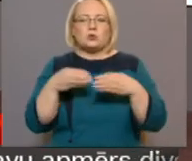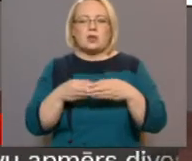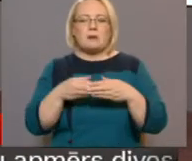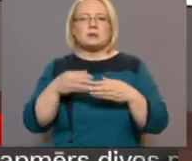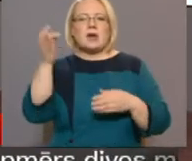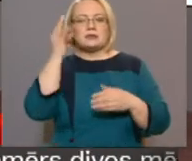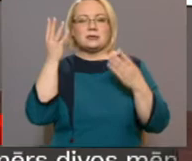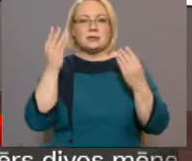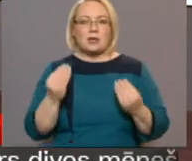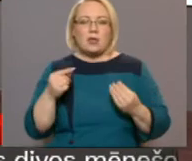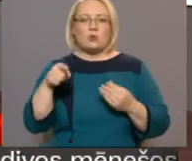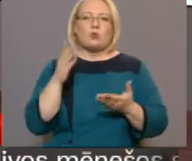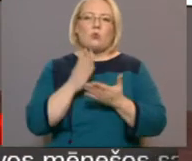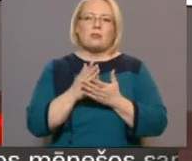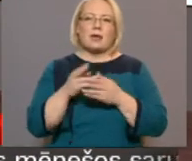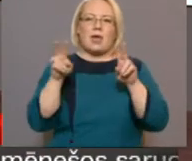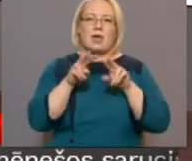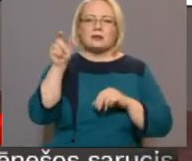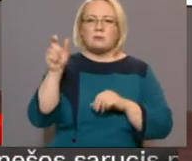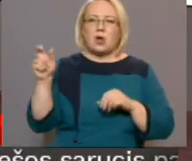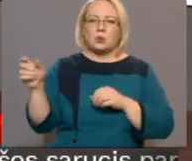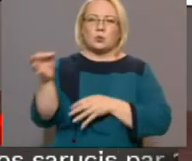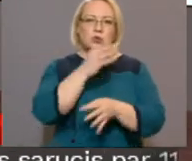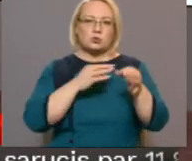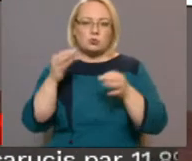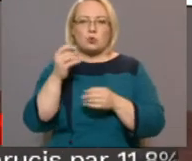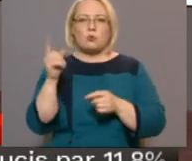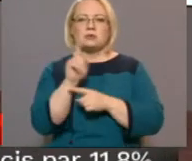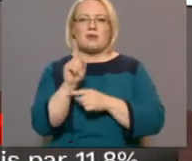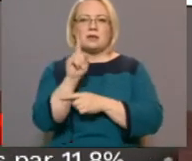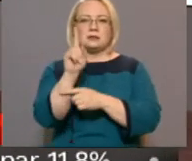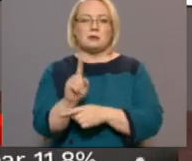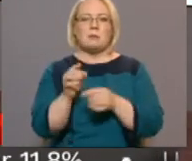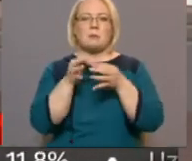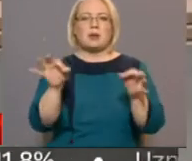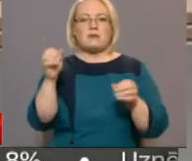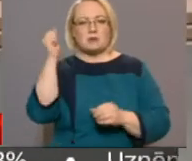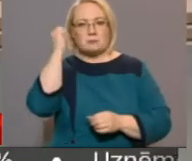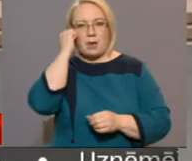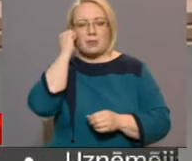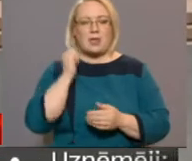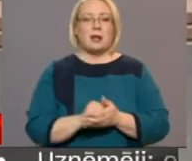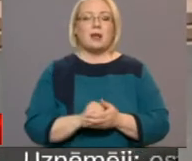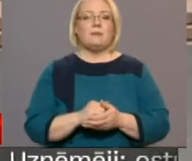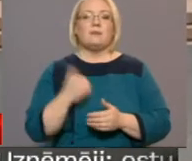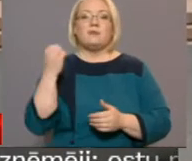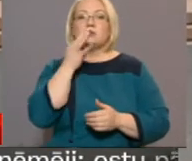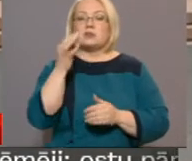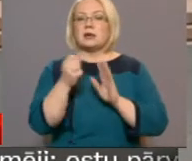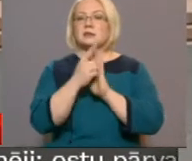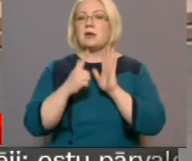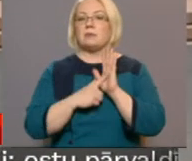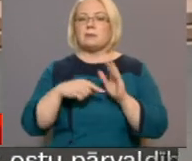pilī organizēja ekspertu diskusiju un nolika sveci pie brīvības pieminekļa. 17. mārts ir